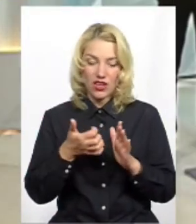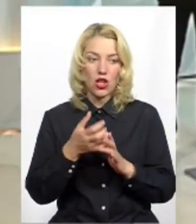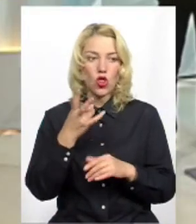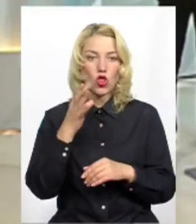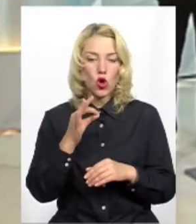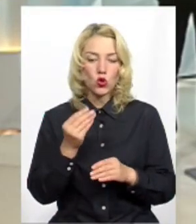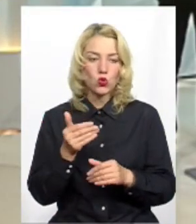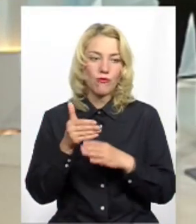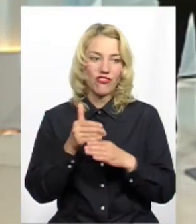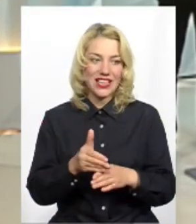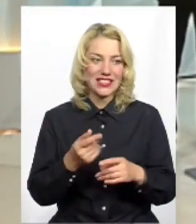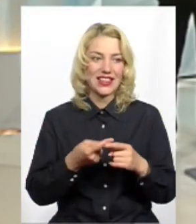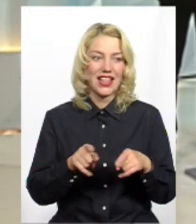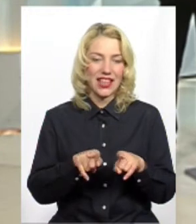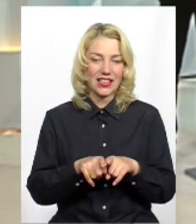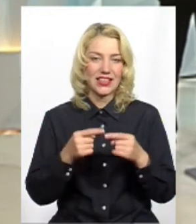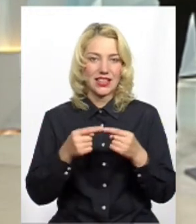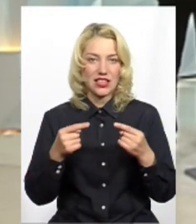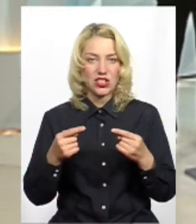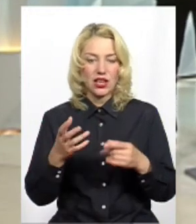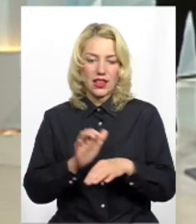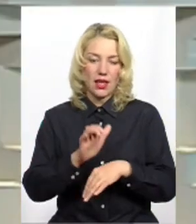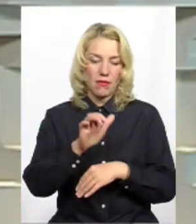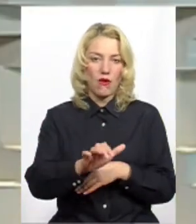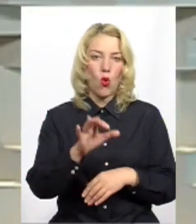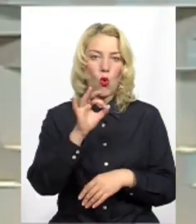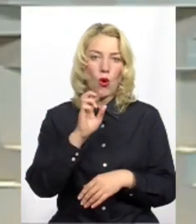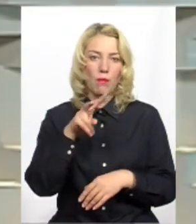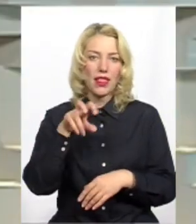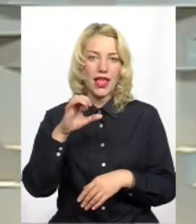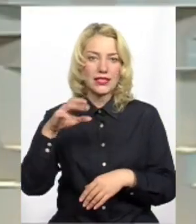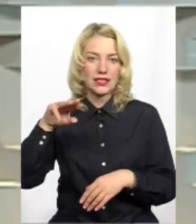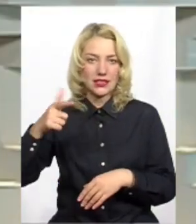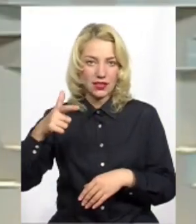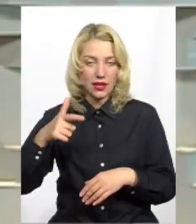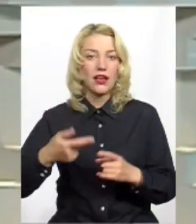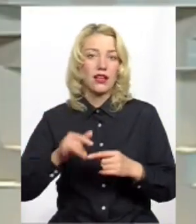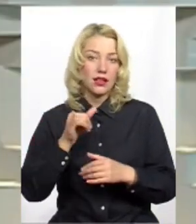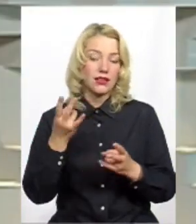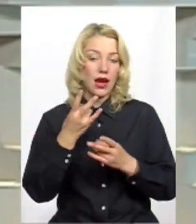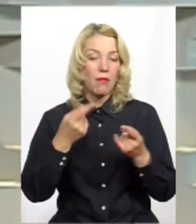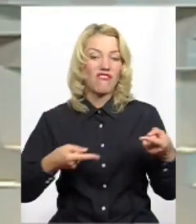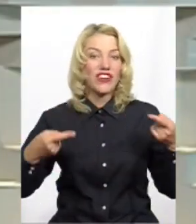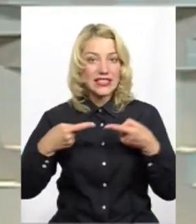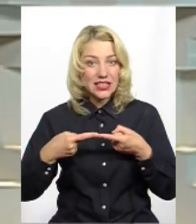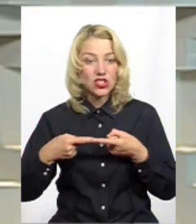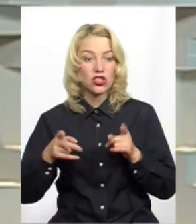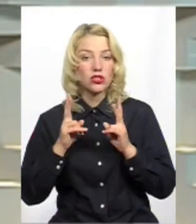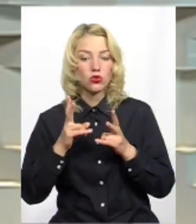тим не менш субвенції на ці речі мають надходити з області. Так. Тобто сьогодні потрібно визначитись, хто є